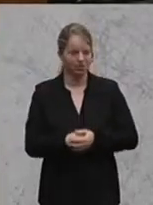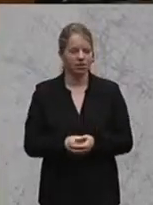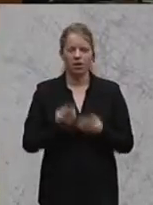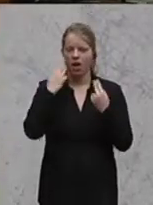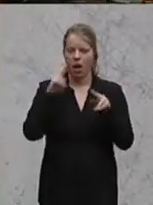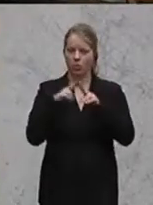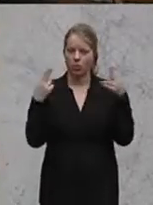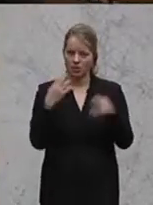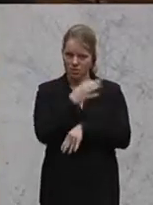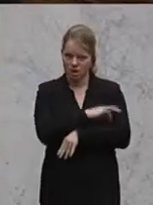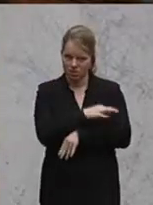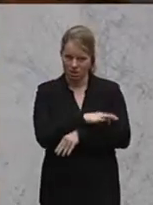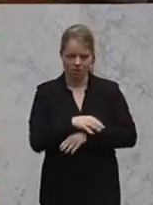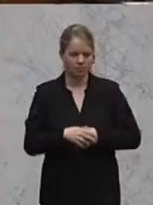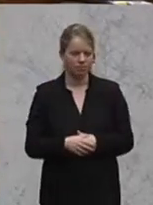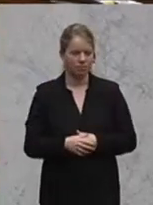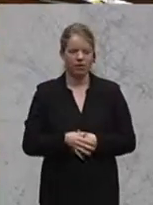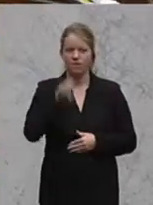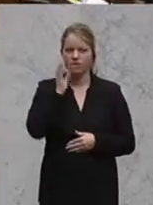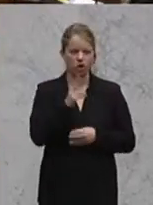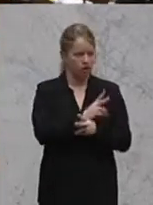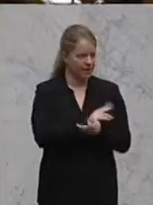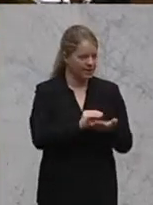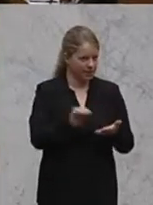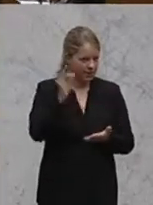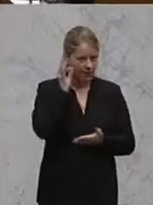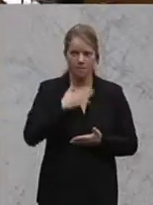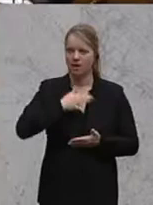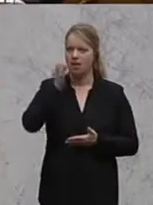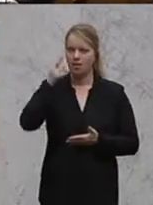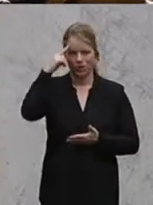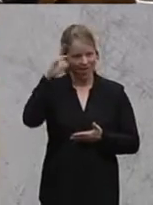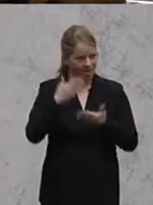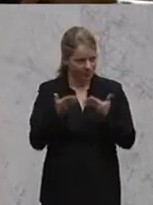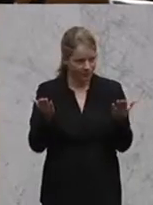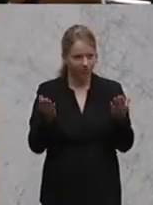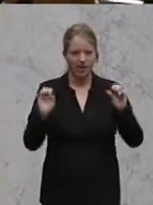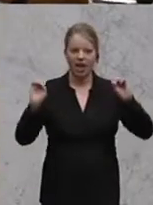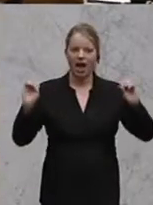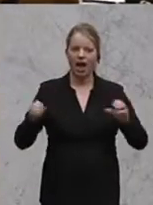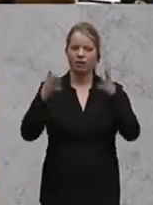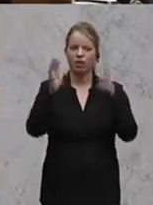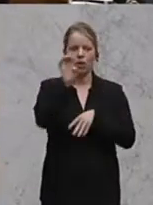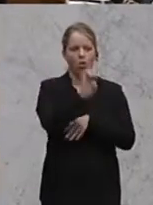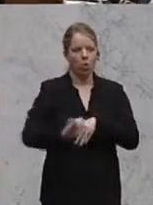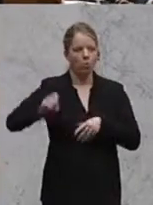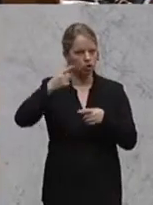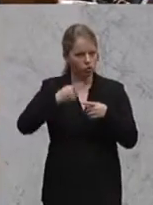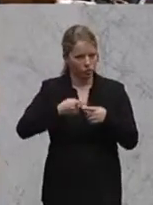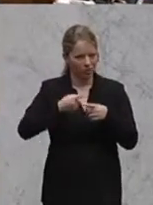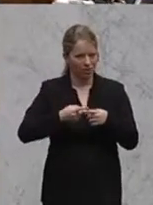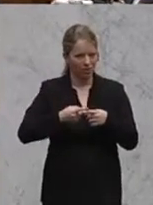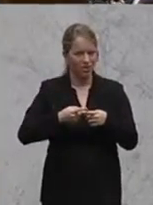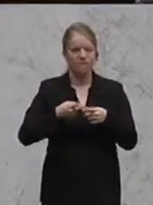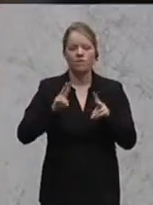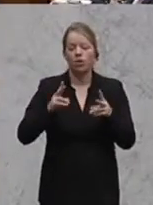Debatte zu verfolgen, diese aktuelle Stunde. Meine Damen und Herren, aktuelle, aktuelle Europastunde, anlässlich,